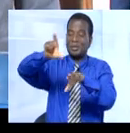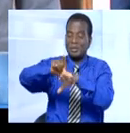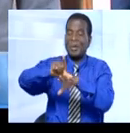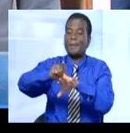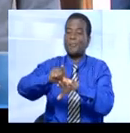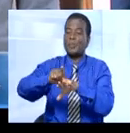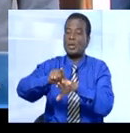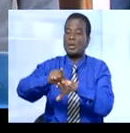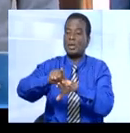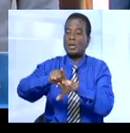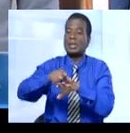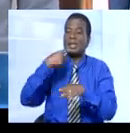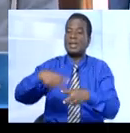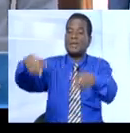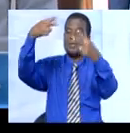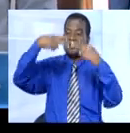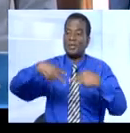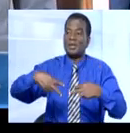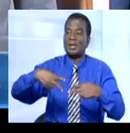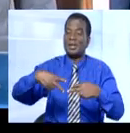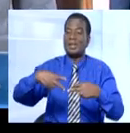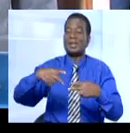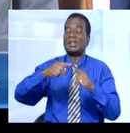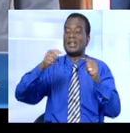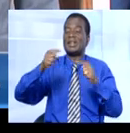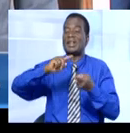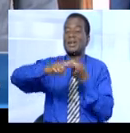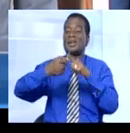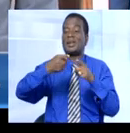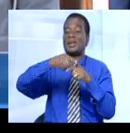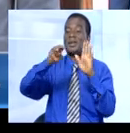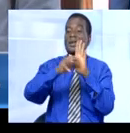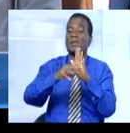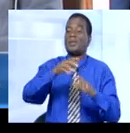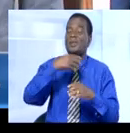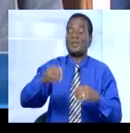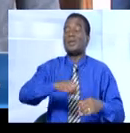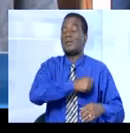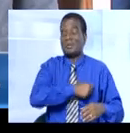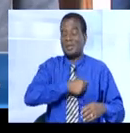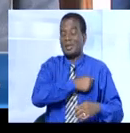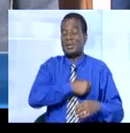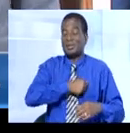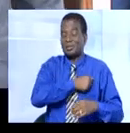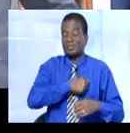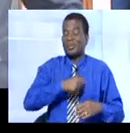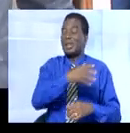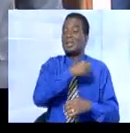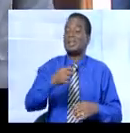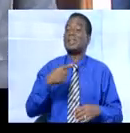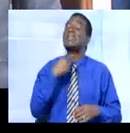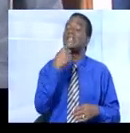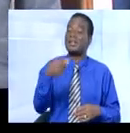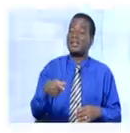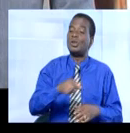-Serlif, qui est venue très amicalement nous faire ses vœux de combattance et je lui ai dit